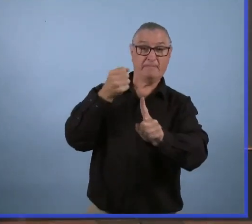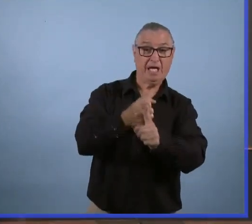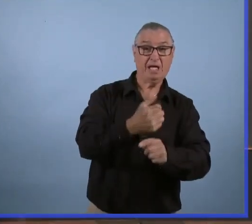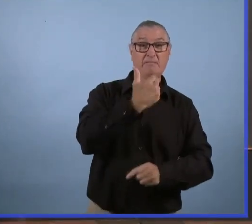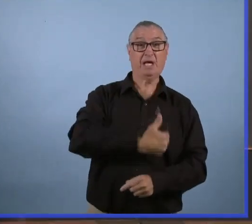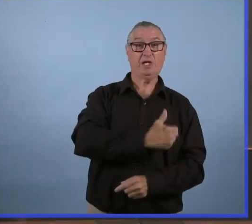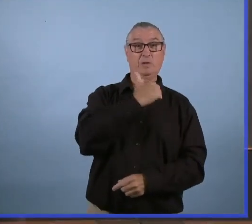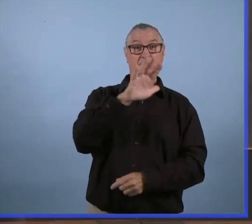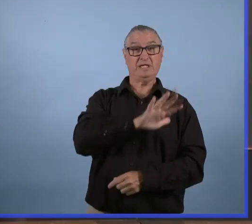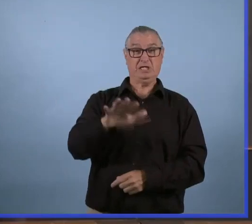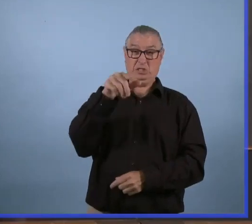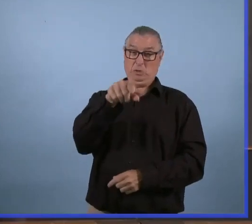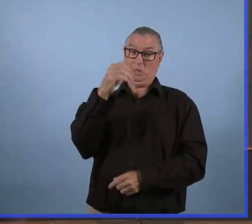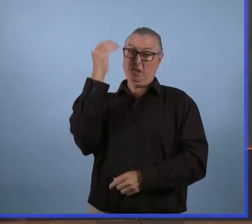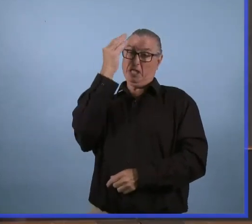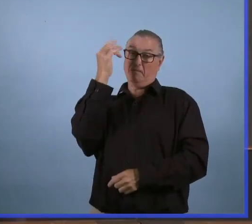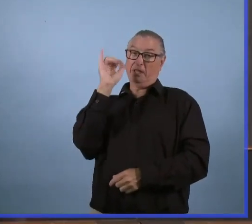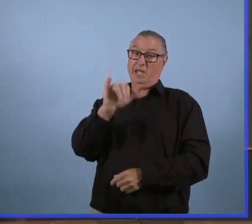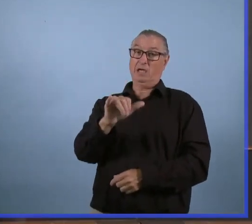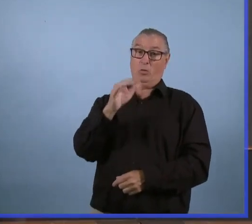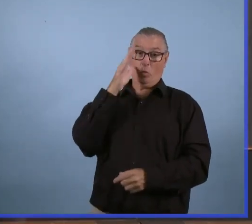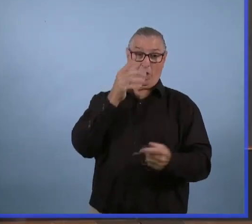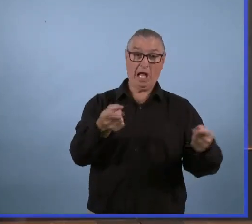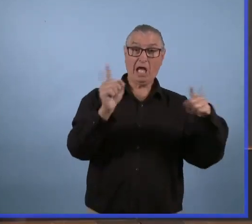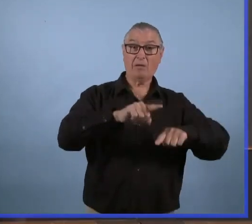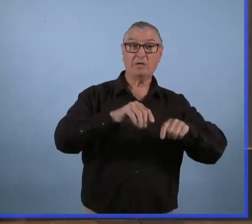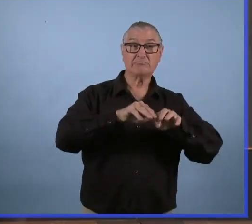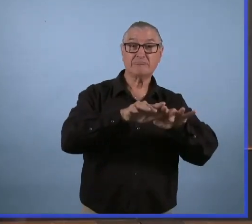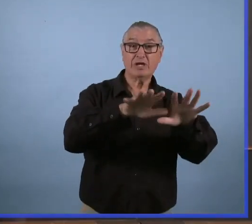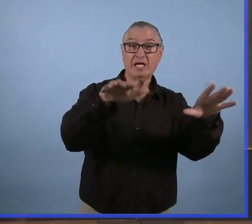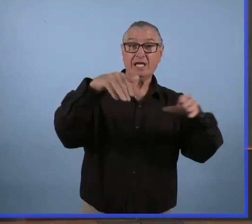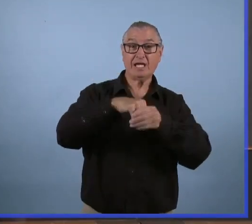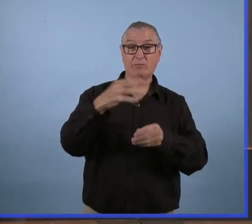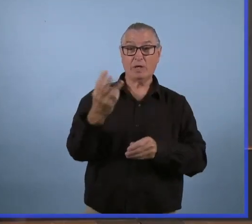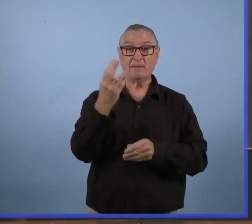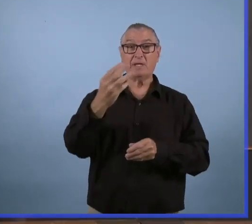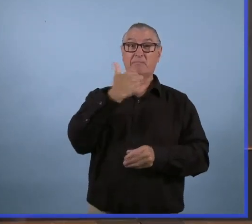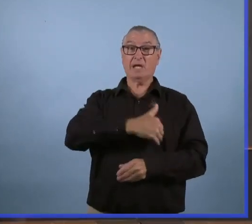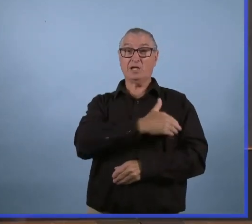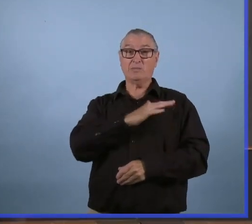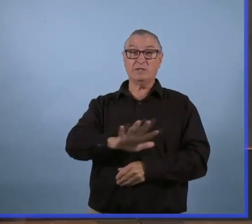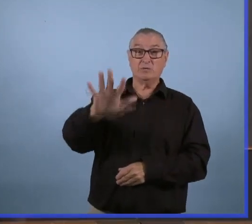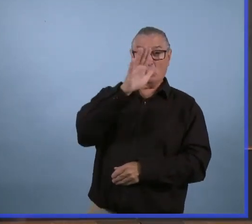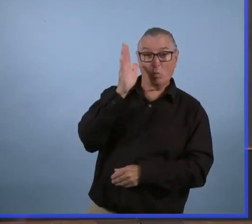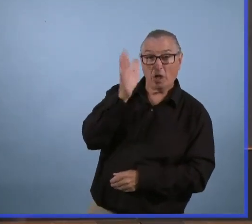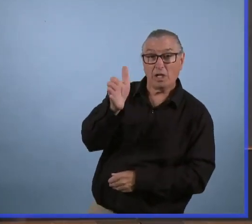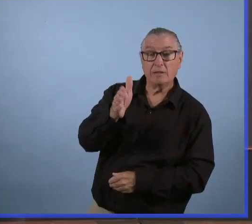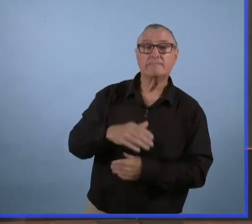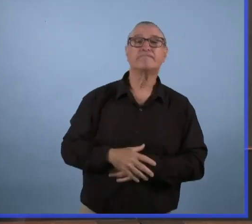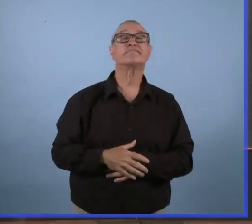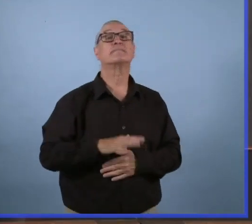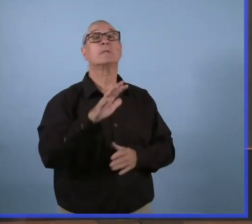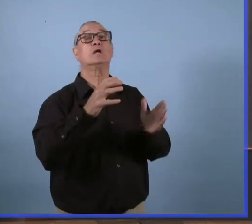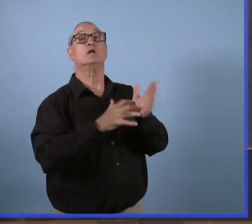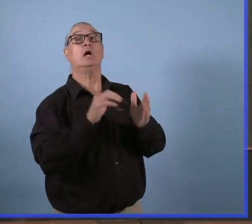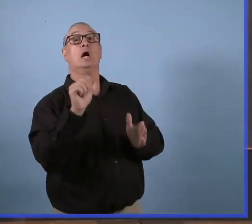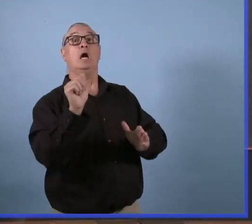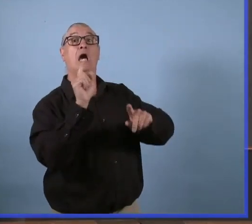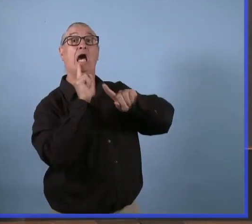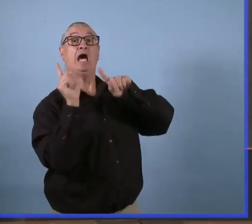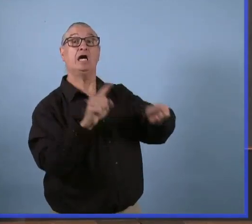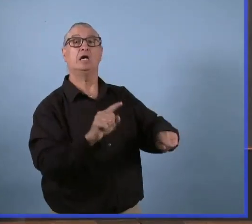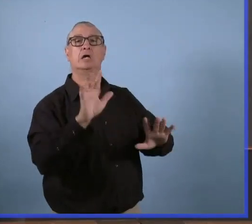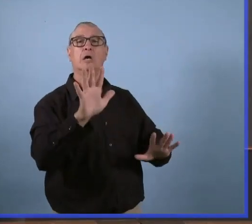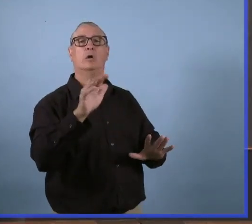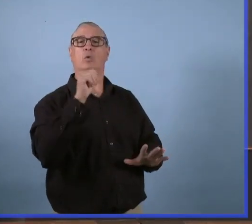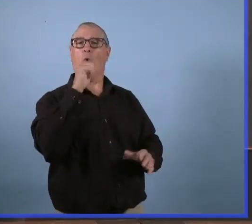Évidemment, on examine le variant Delta. Il fait partie de notre séquençage.